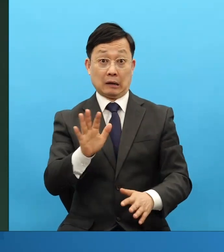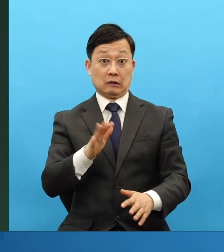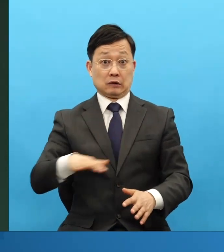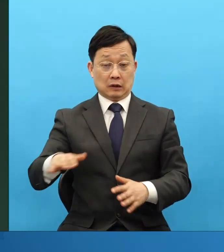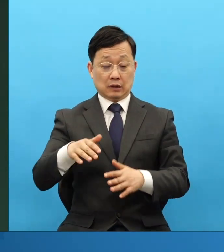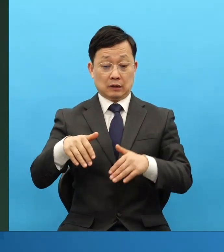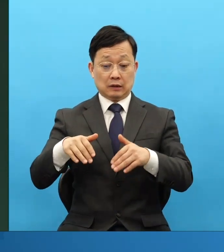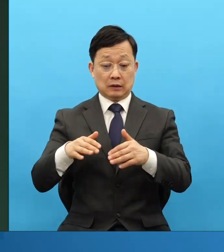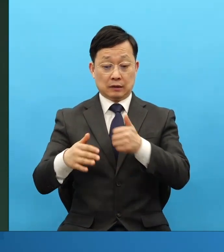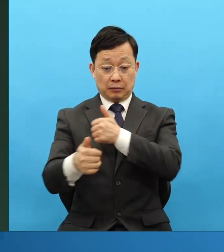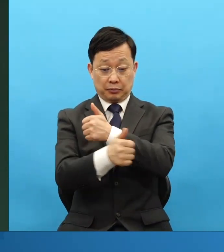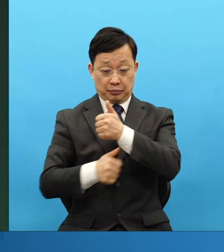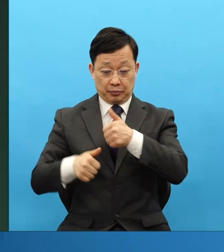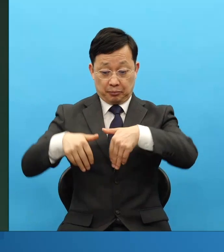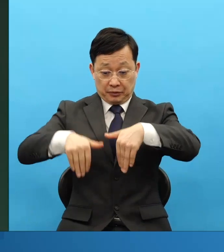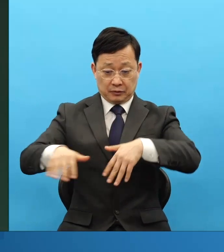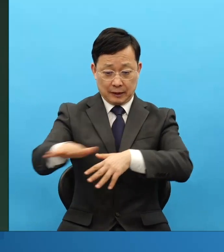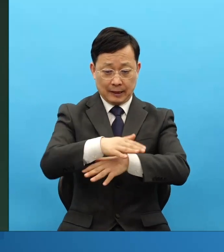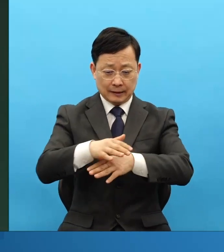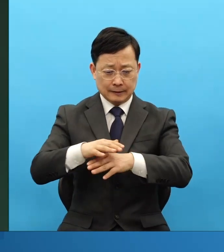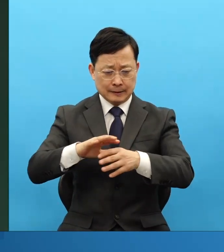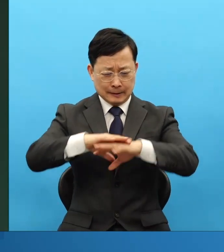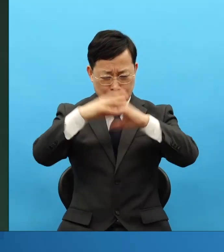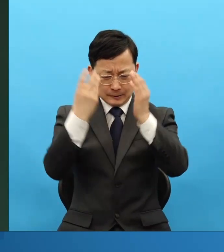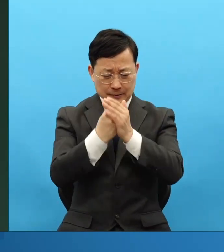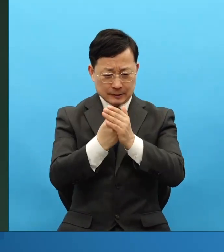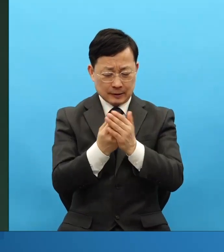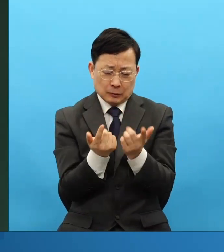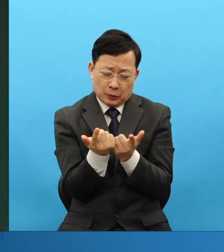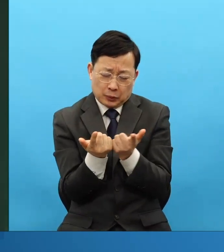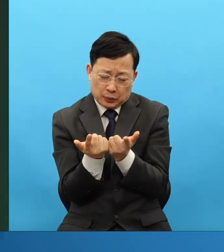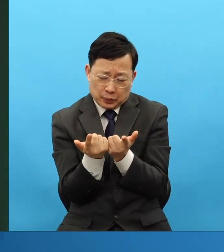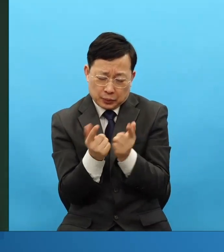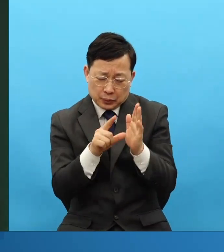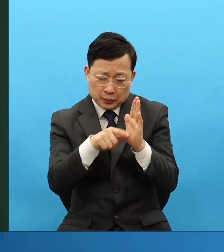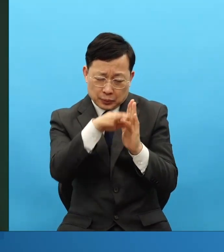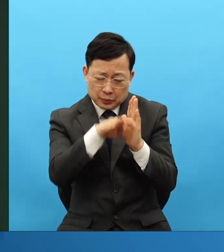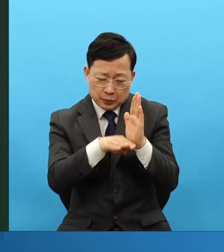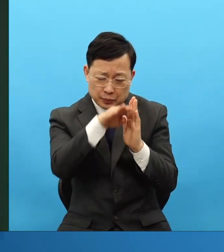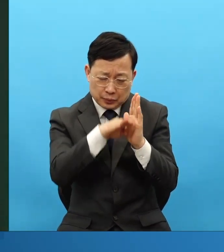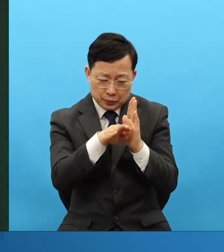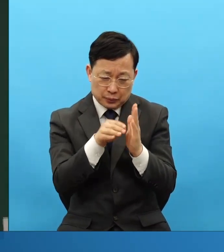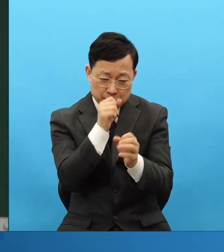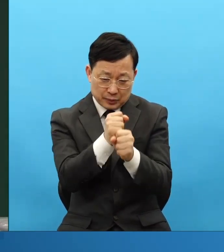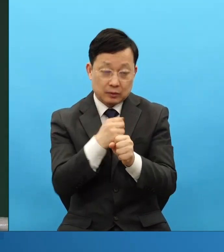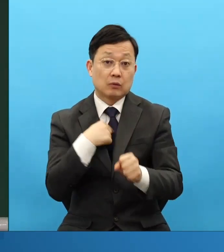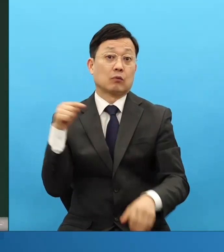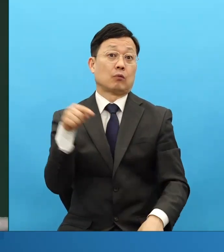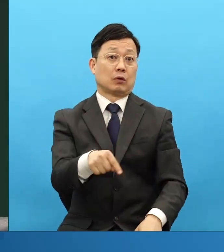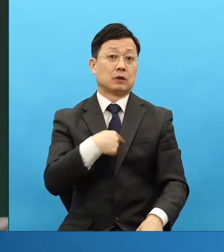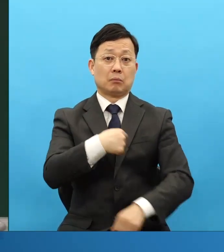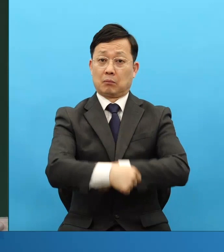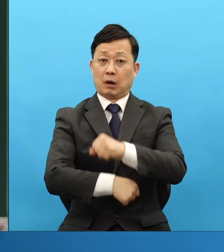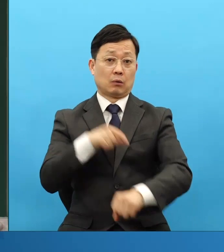조율을 해 갖고 해요. And if the dates don't seem to match with your schedule please understand because we have to think about the overall schedule. 그래서